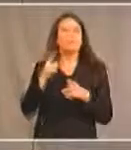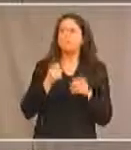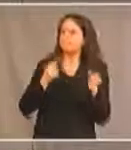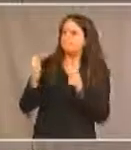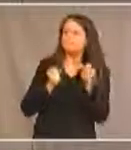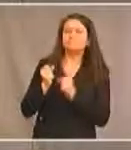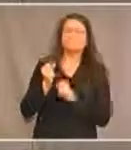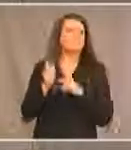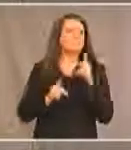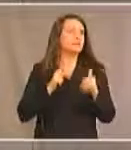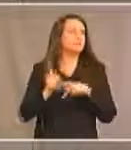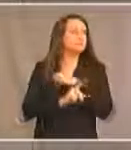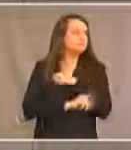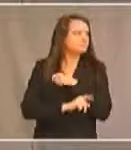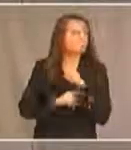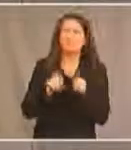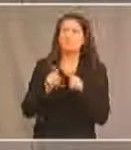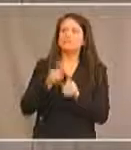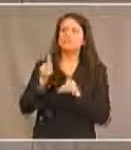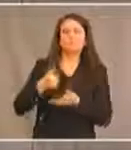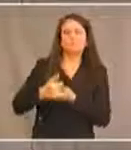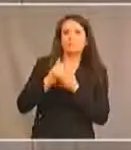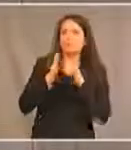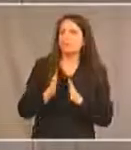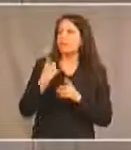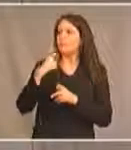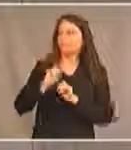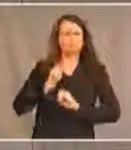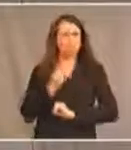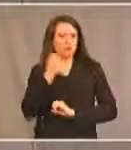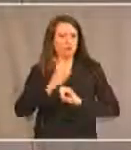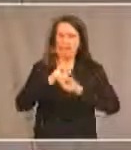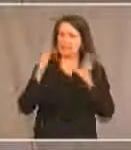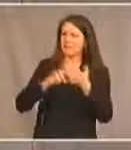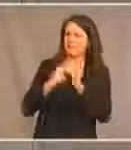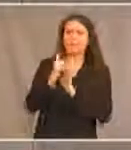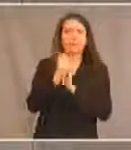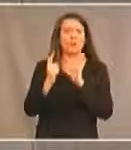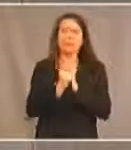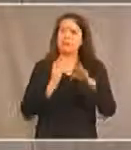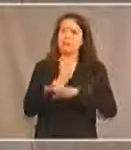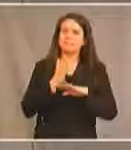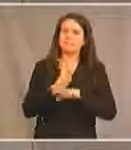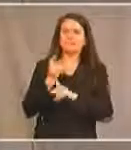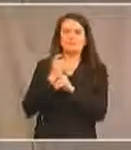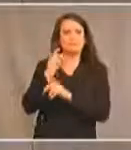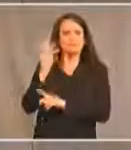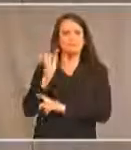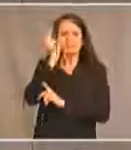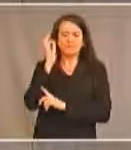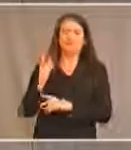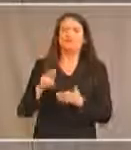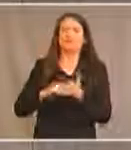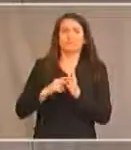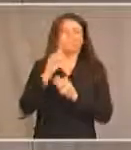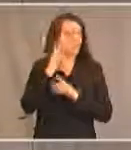personnel et les aidants à éclairer la loi sur l'accessibilité du fédéral. Nous avons hâte que toutes les